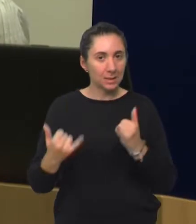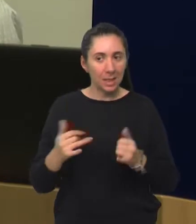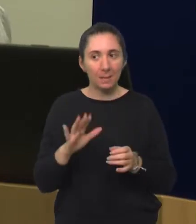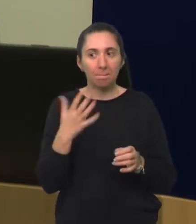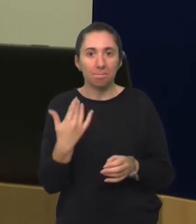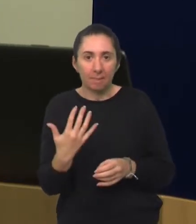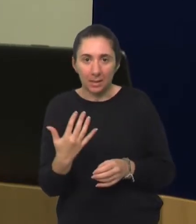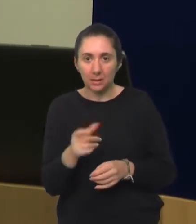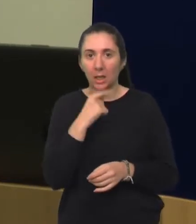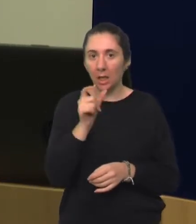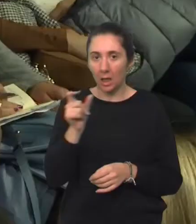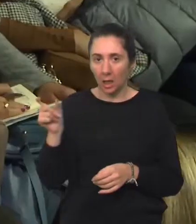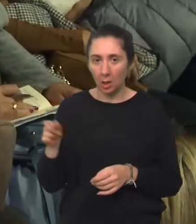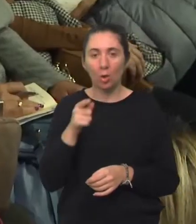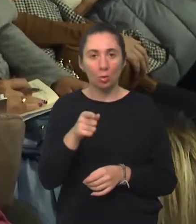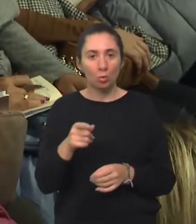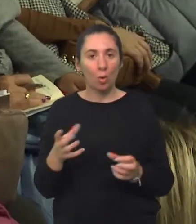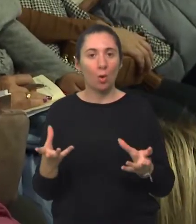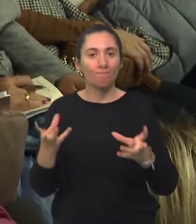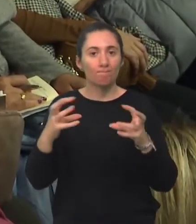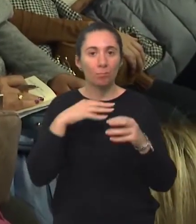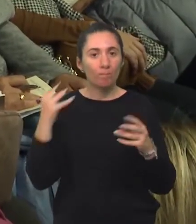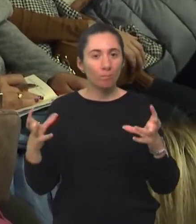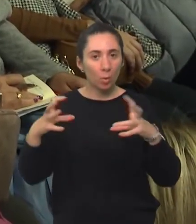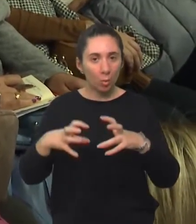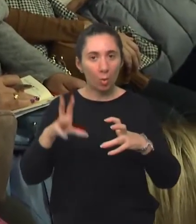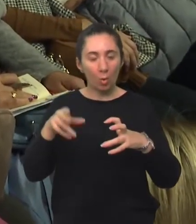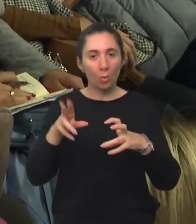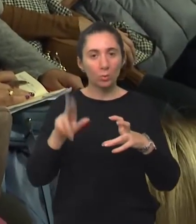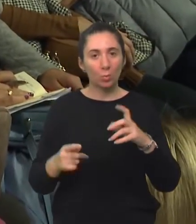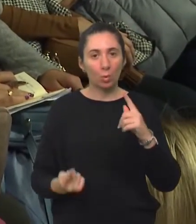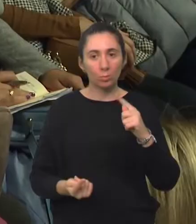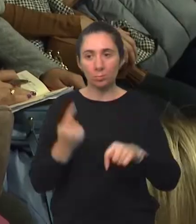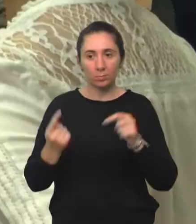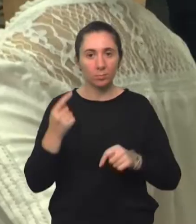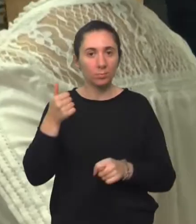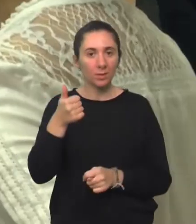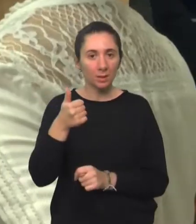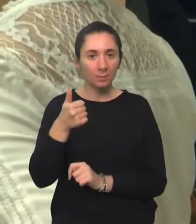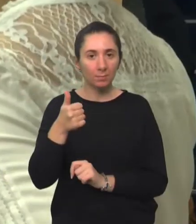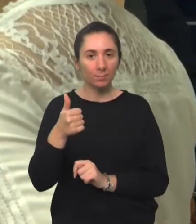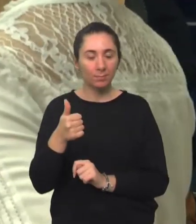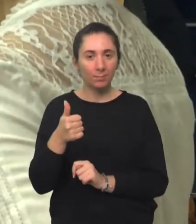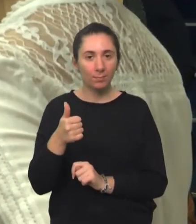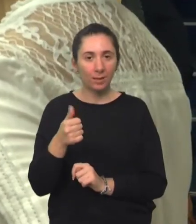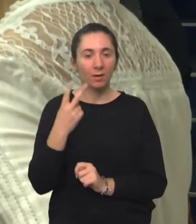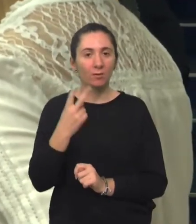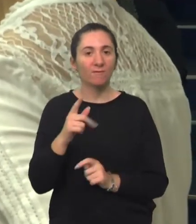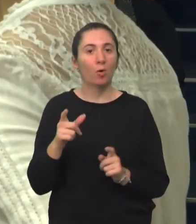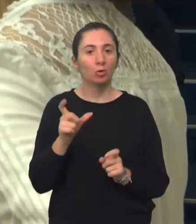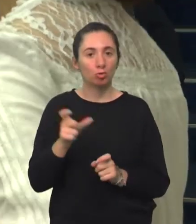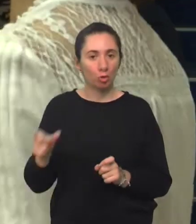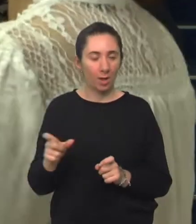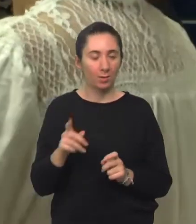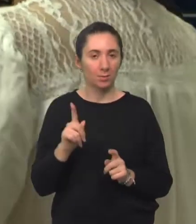barem 50-ak, to je ta nekakva kritična masa nakon koje zapravo se obično pojavljuju prvi višečlani iskazi, dakle dvočlani iskazi.